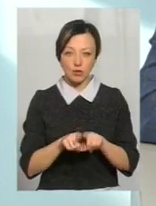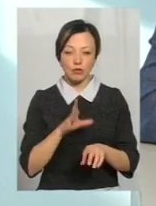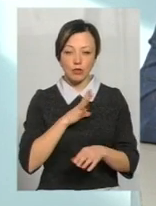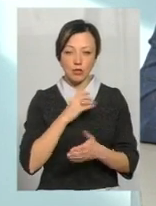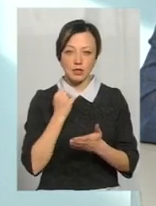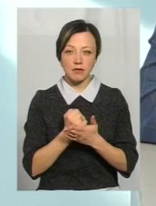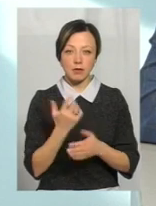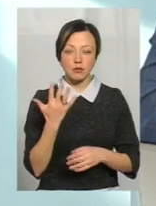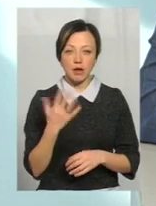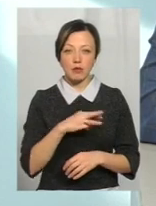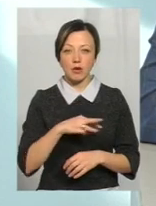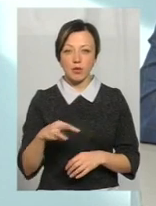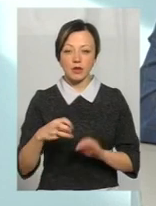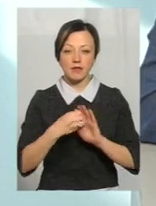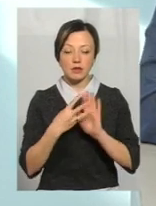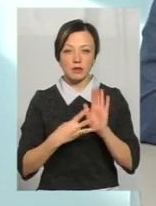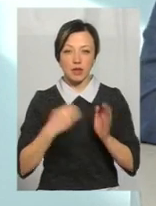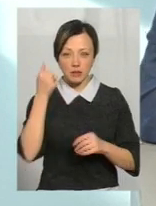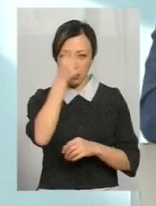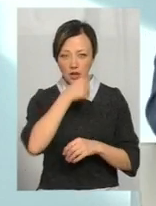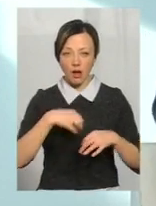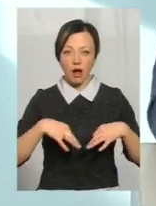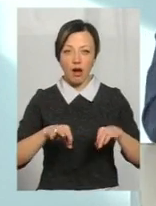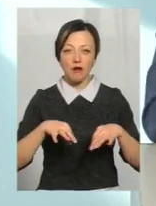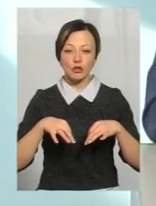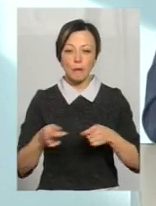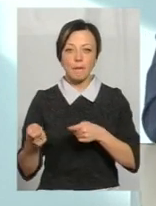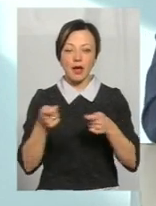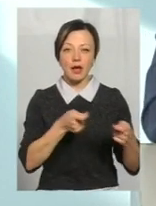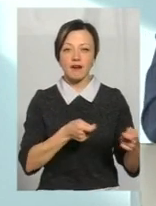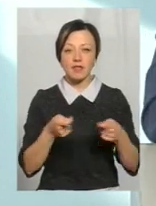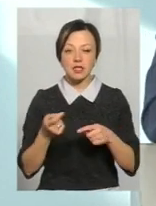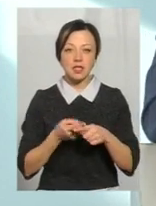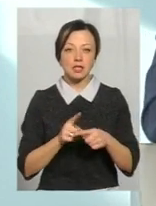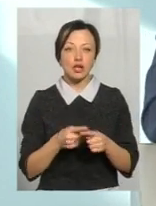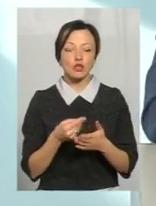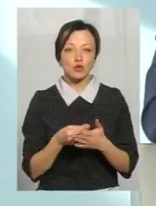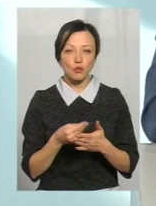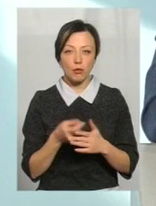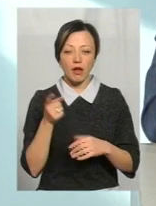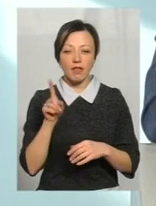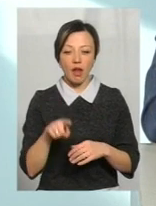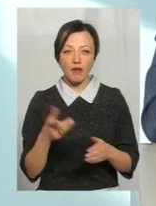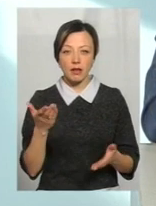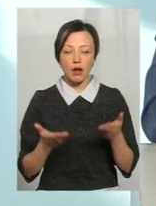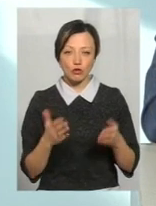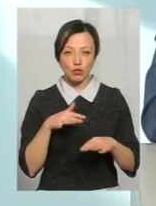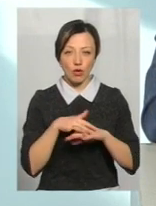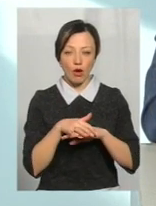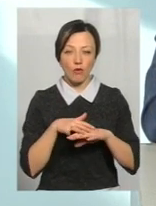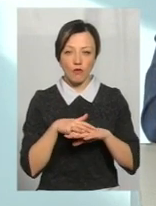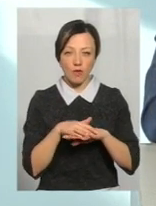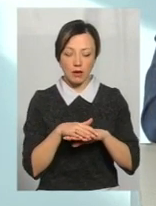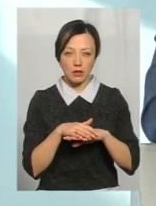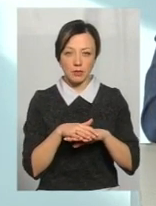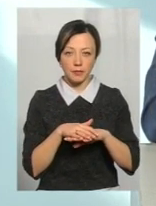затверджено 5 мільйонів на 2018 рік на автоперевезення. Ця сума, навіть якщо з розрахунку по